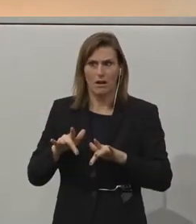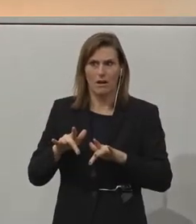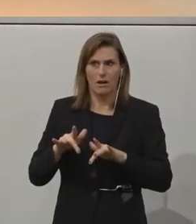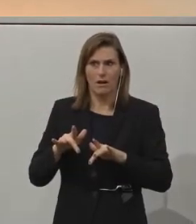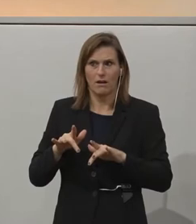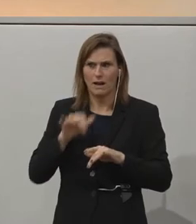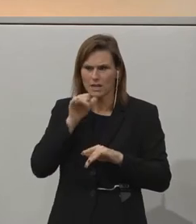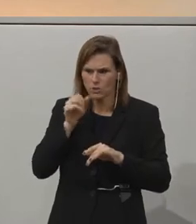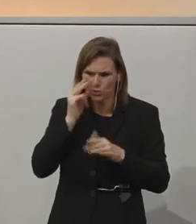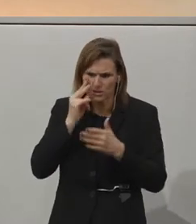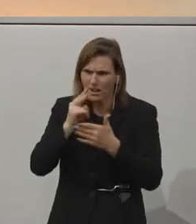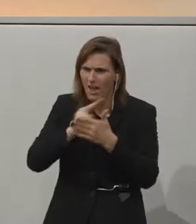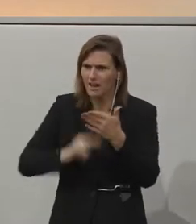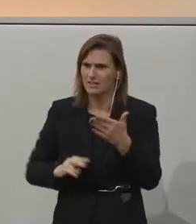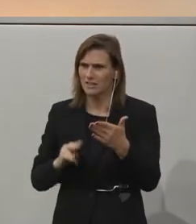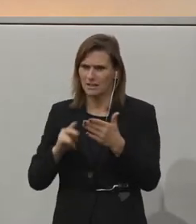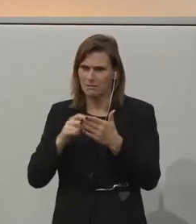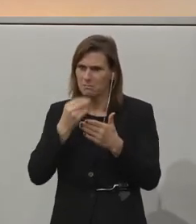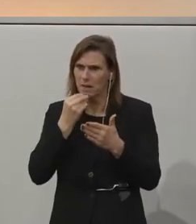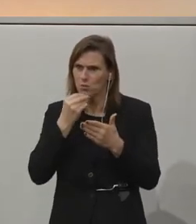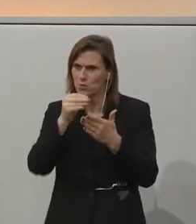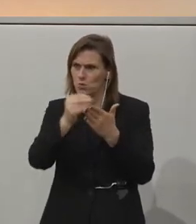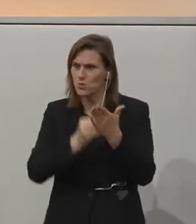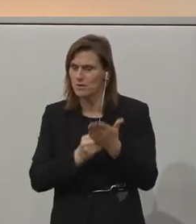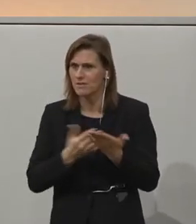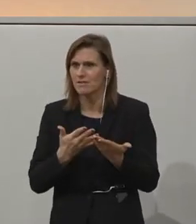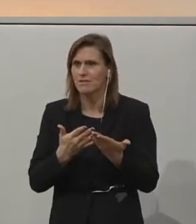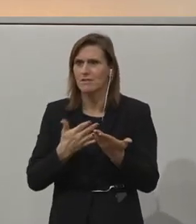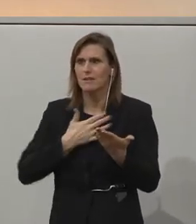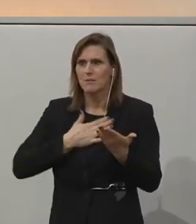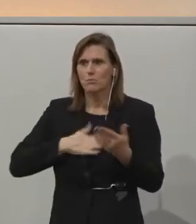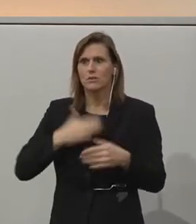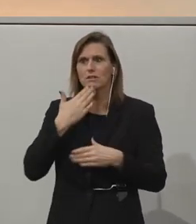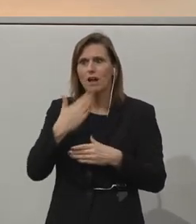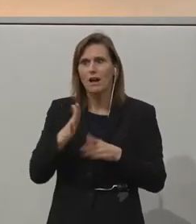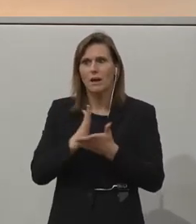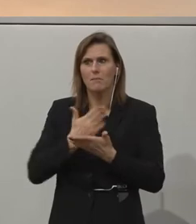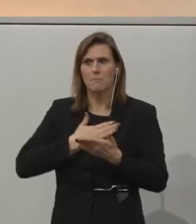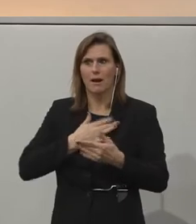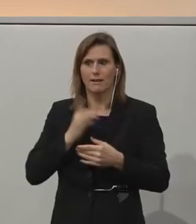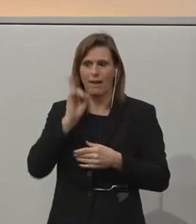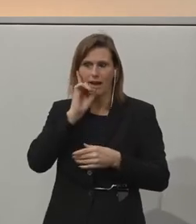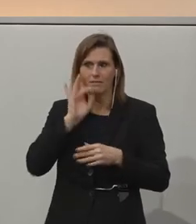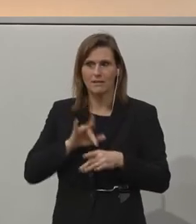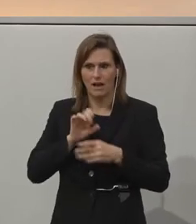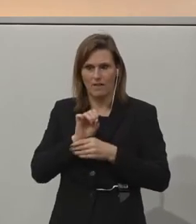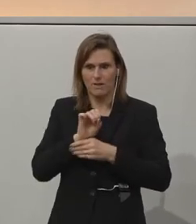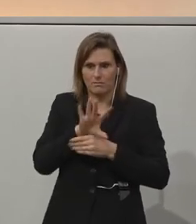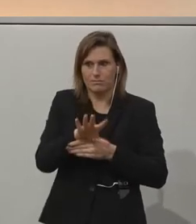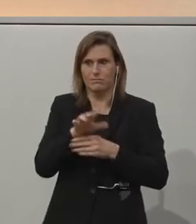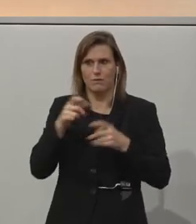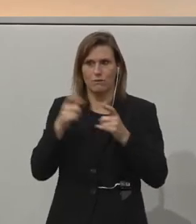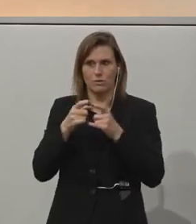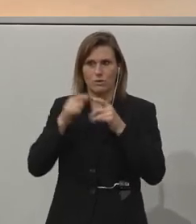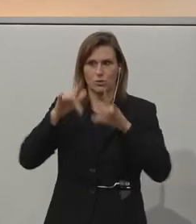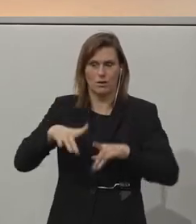without that torch, it would have been impossible to read the menu. Ditto when you go to a hotel and you're trying to, you know,